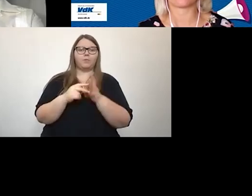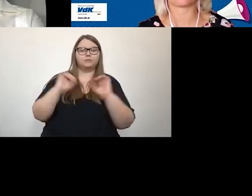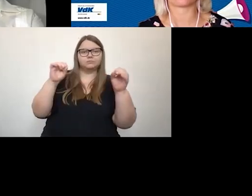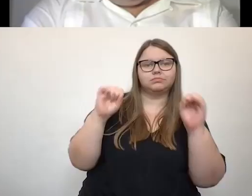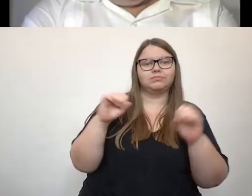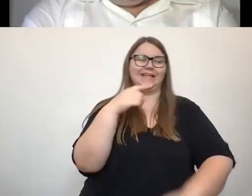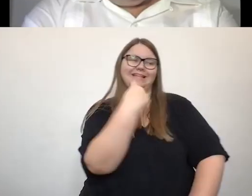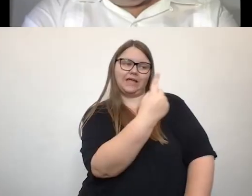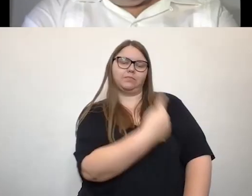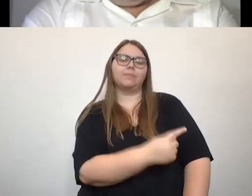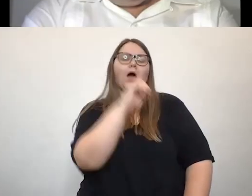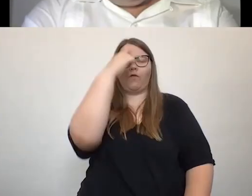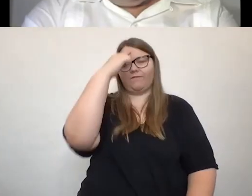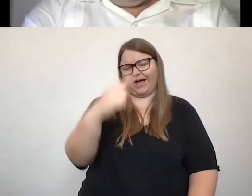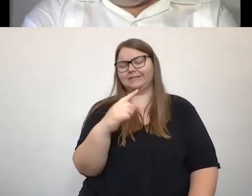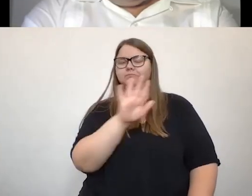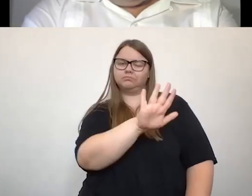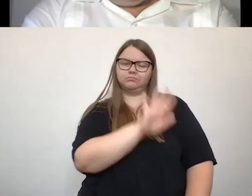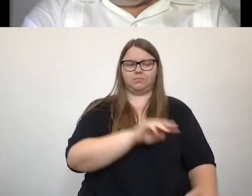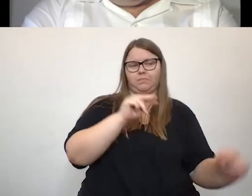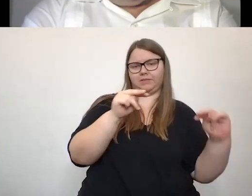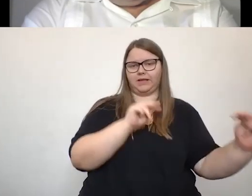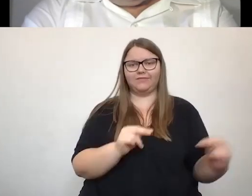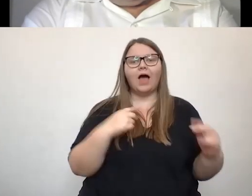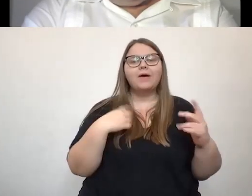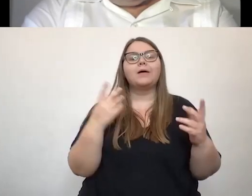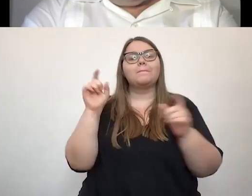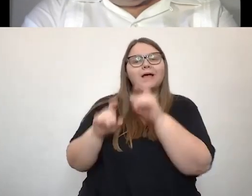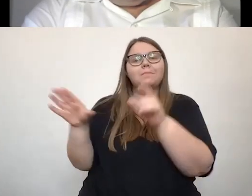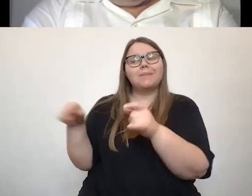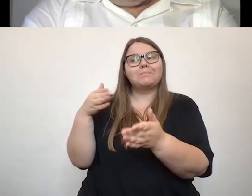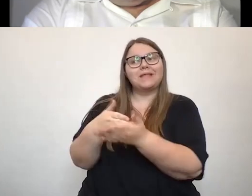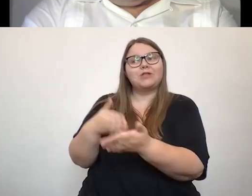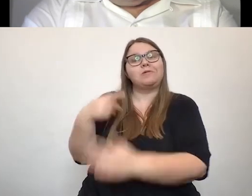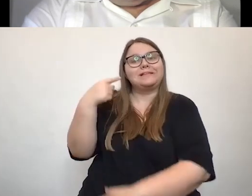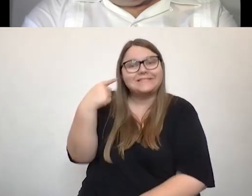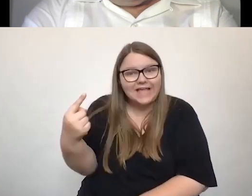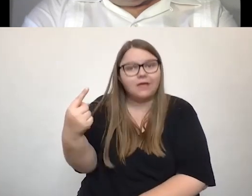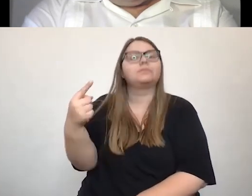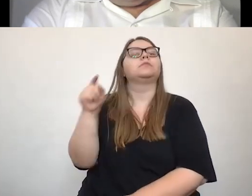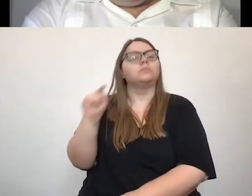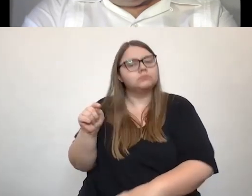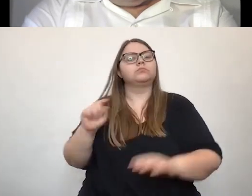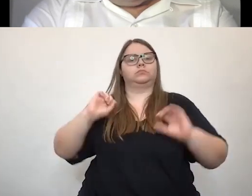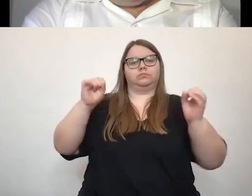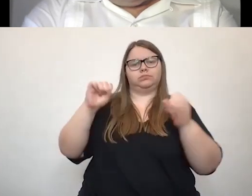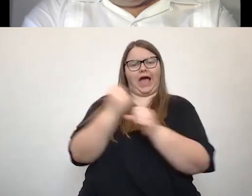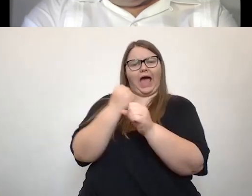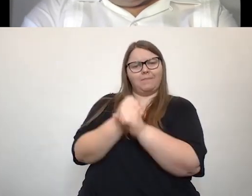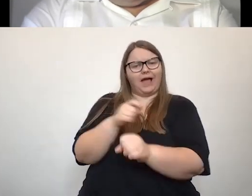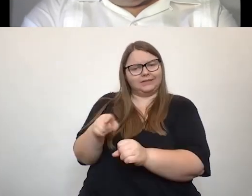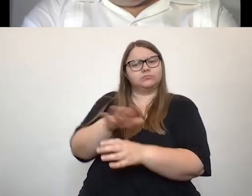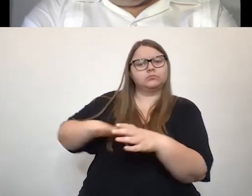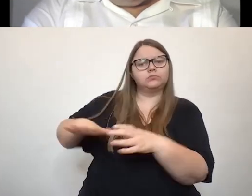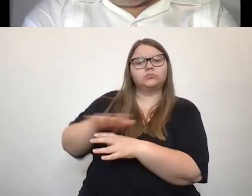immer so ein bisschen natürlich das Thema. Es gibt halt einfach deutlich zu wenige Menschen mit Behinderung selber, die als Unternehmer